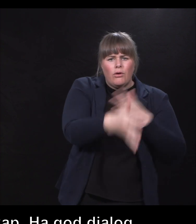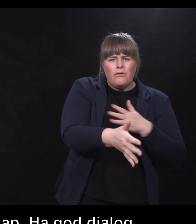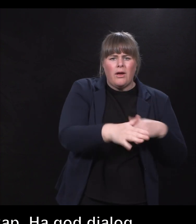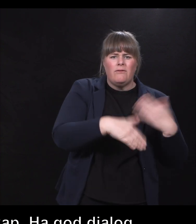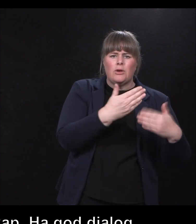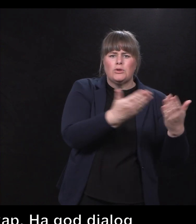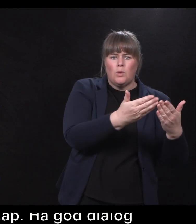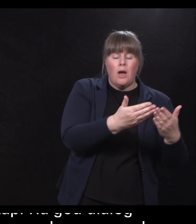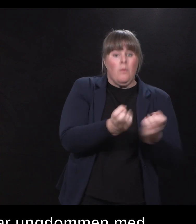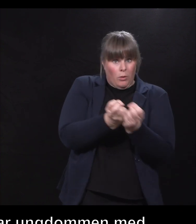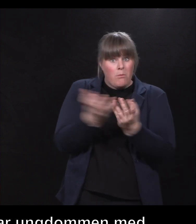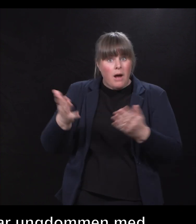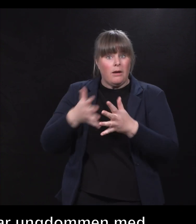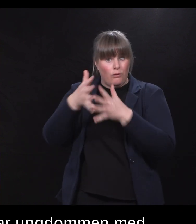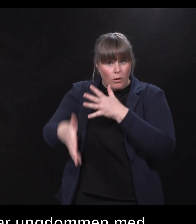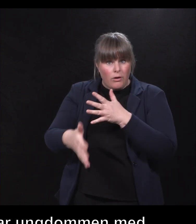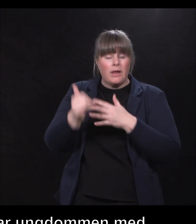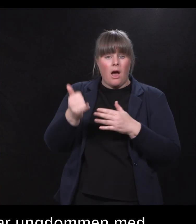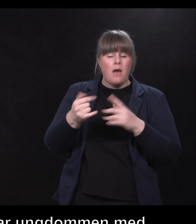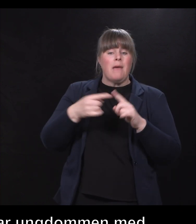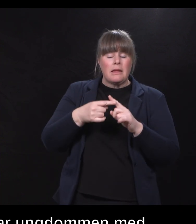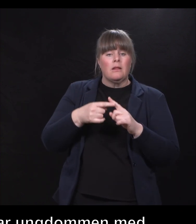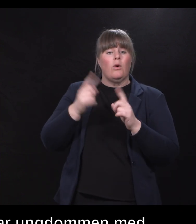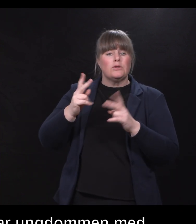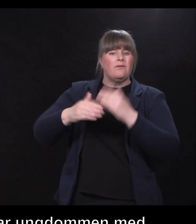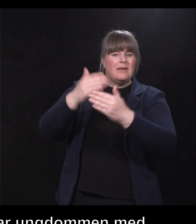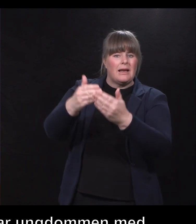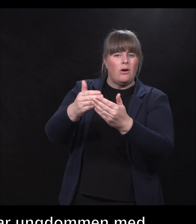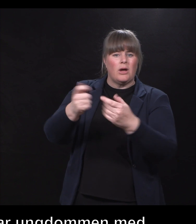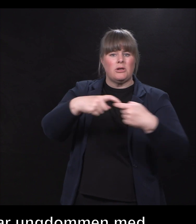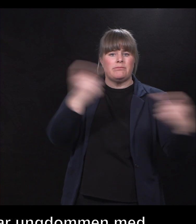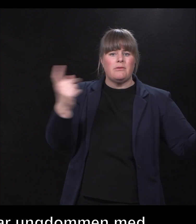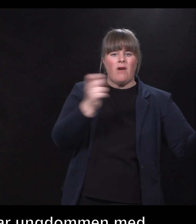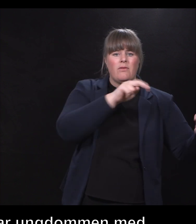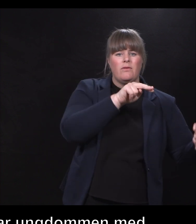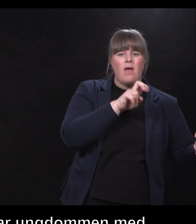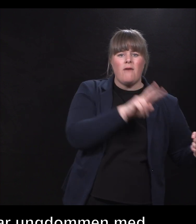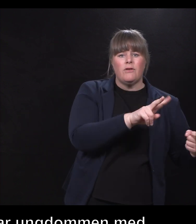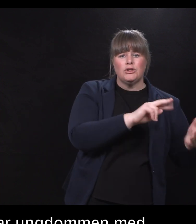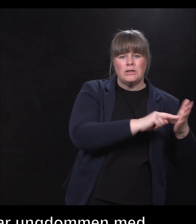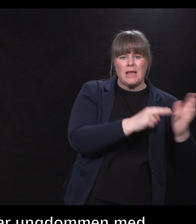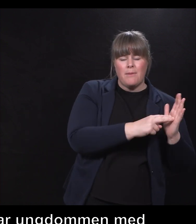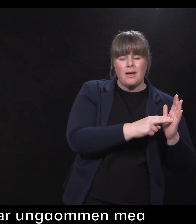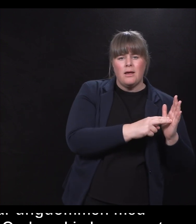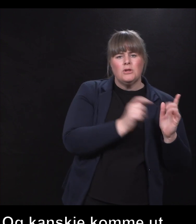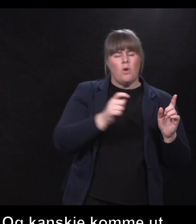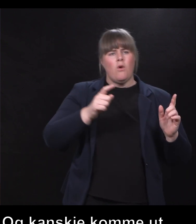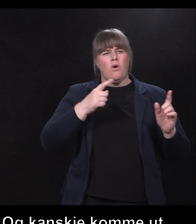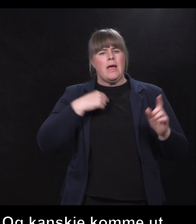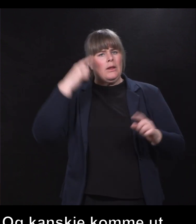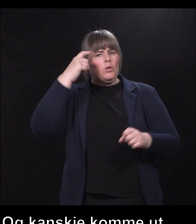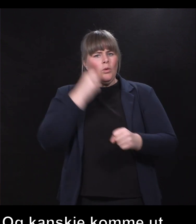at de gjør, mange, men også å komme seg videre og kanskje også ut av NAV-systemet. Så det er hjertelig på god dialog og samarbeid å finne